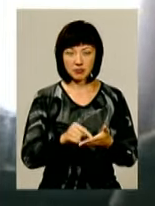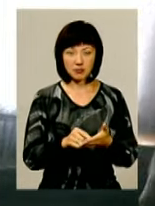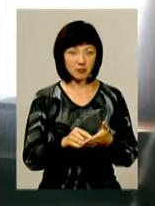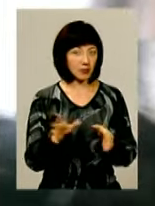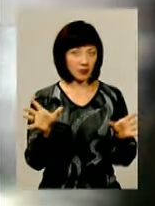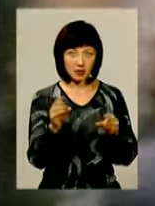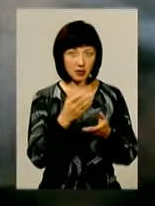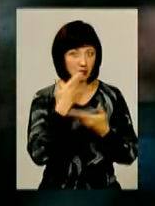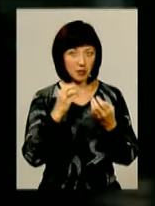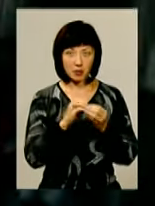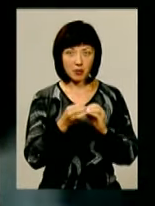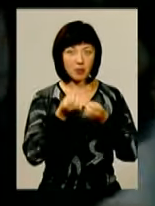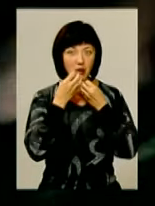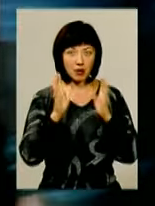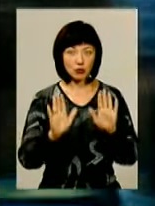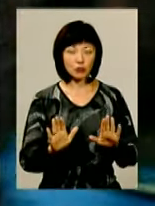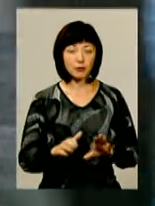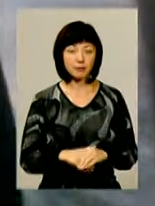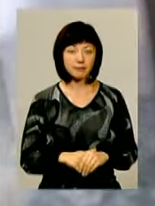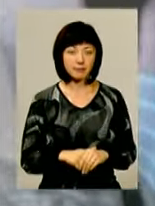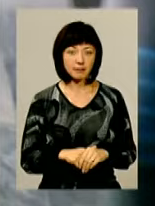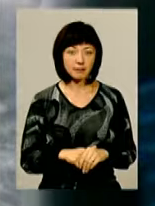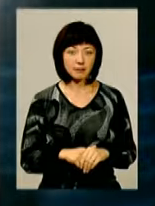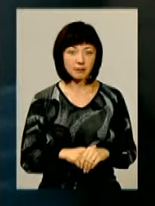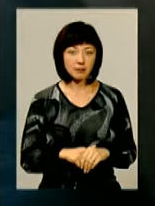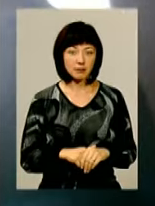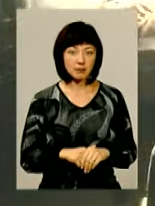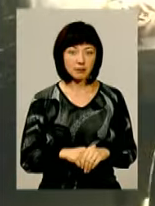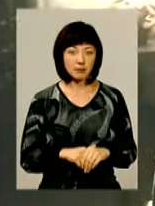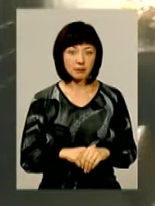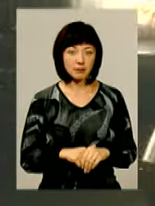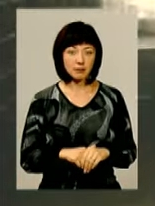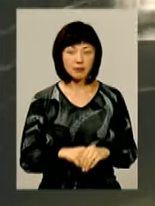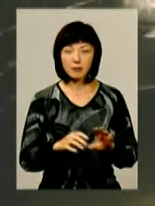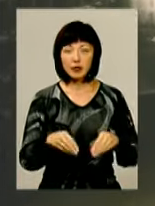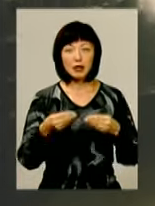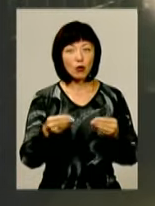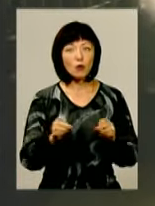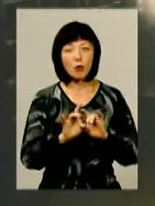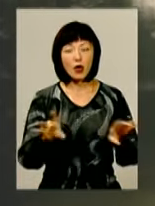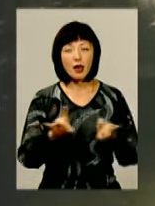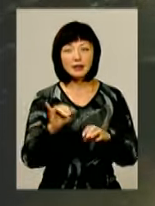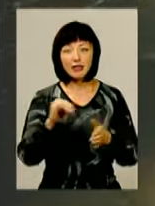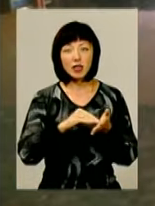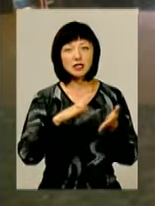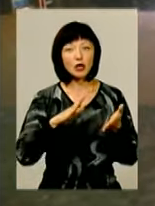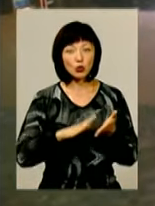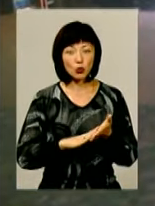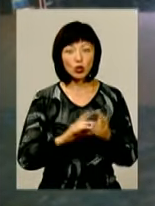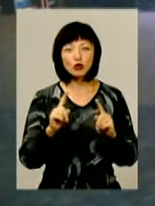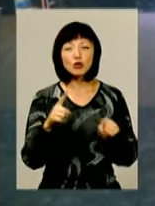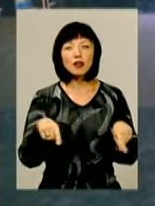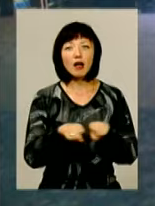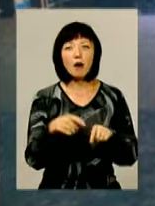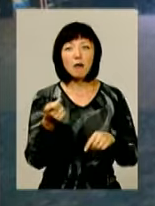Не дають пояснення і в реєстратурі. А чому так